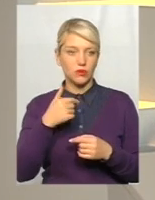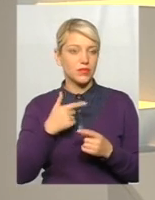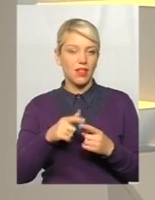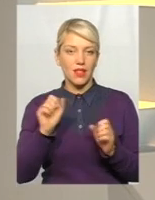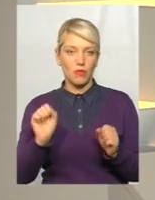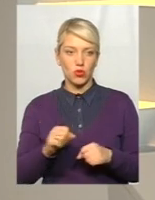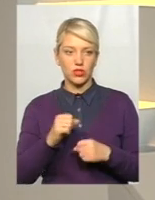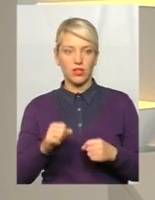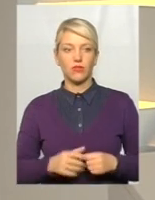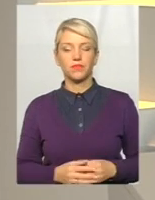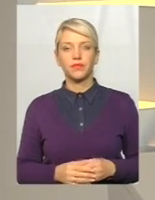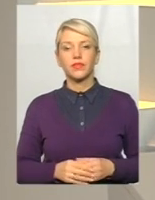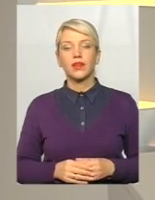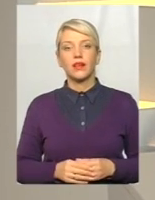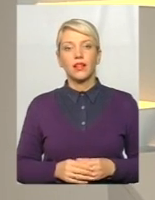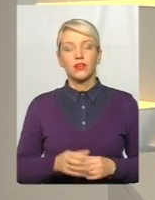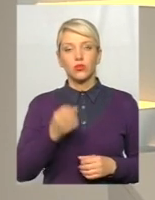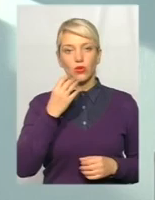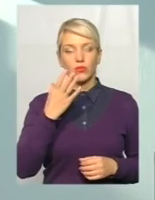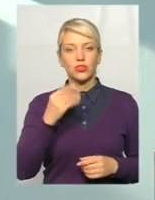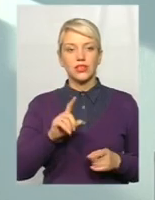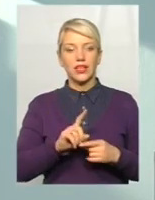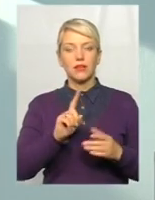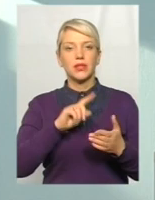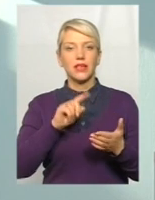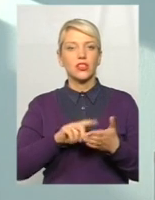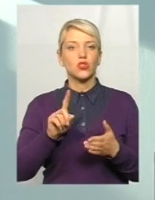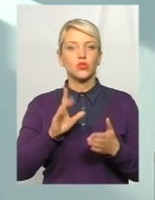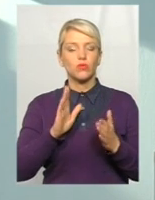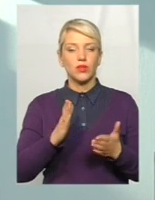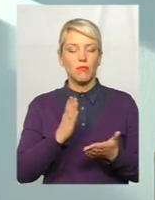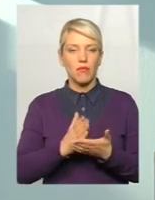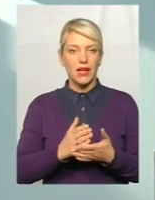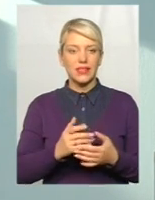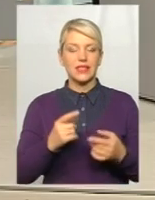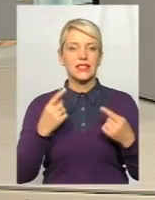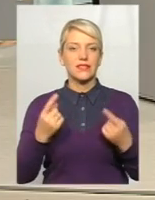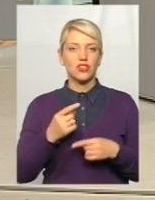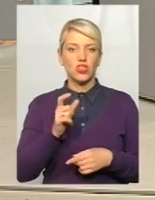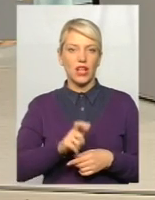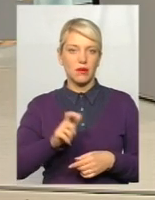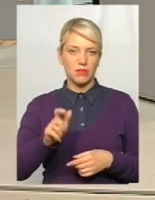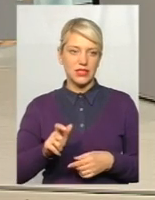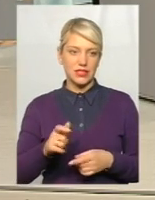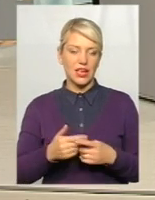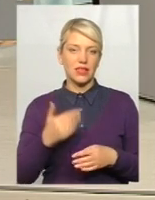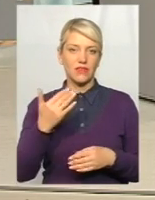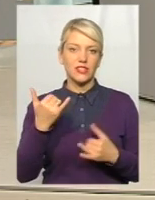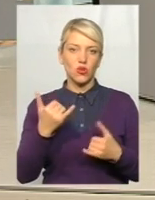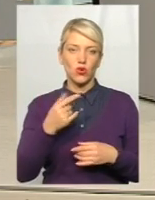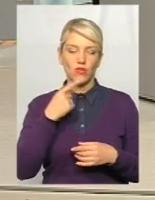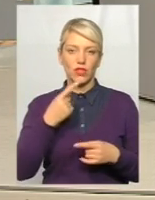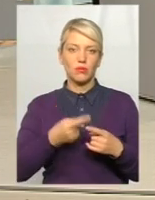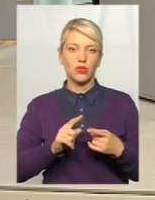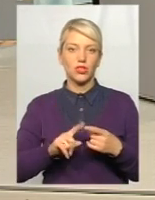просто. Я вас зрозуміла. Добре, тоді ще таке питання, що ж буде мати тоді звичайний містянин? Ви сьогодні говорили про те,